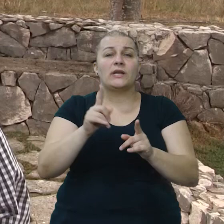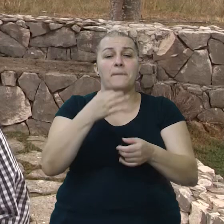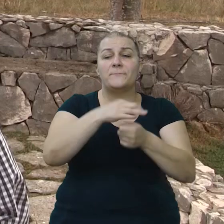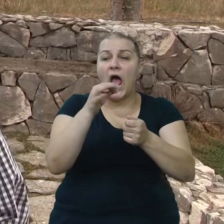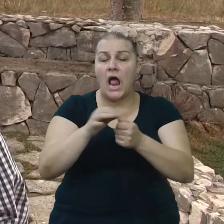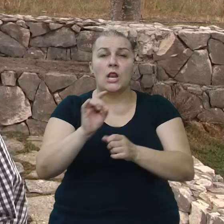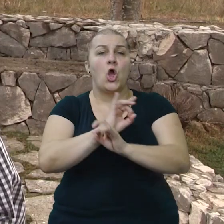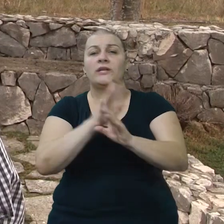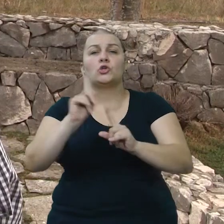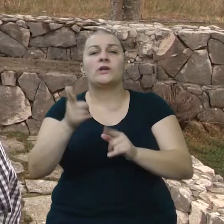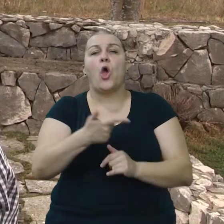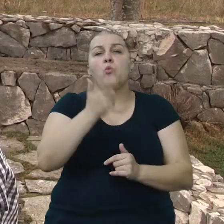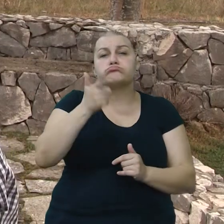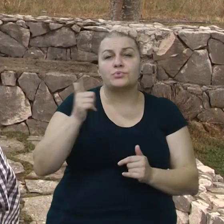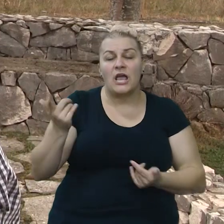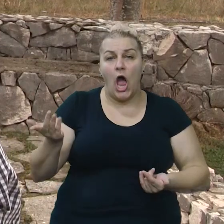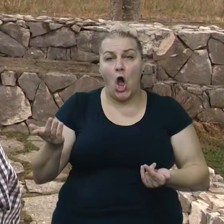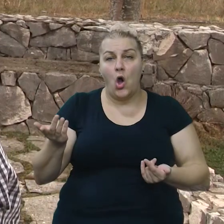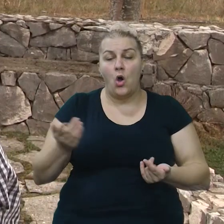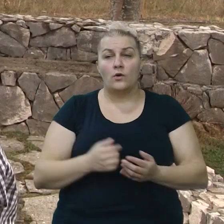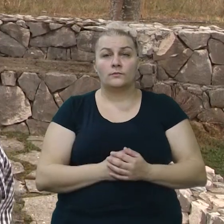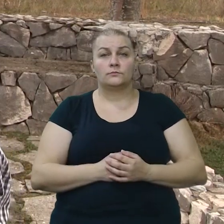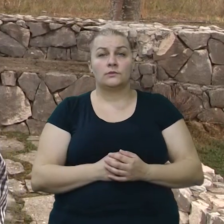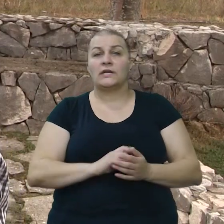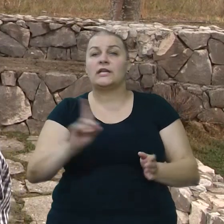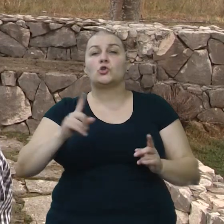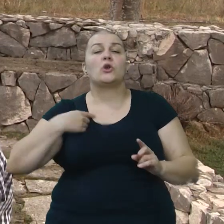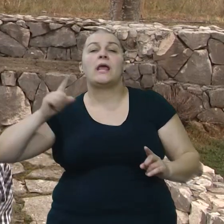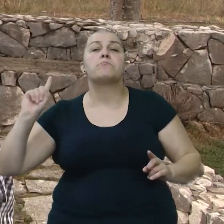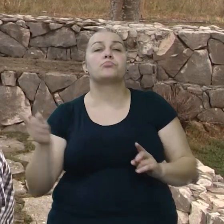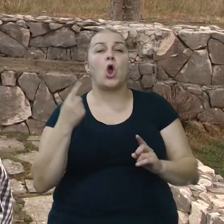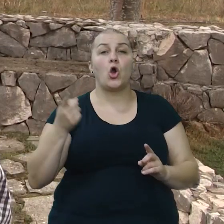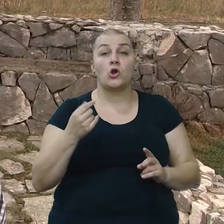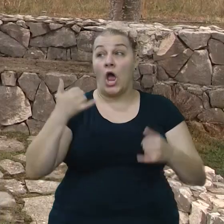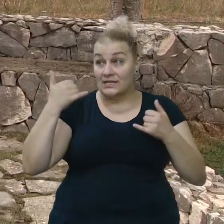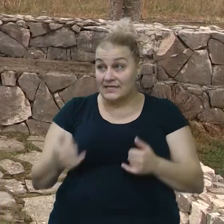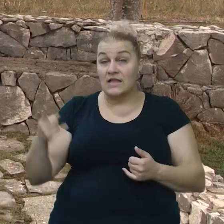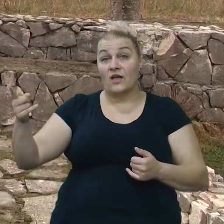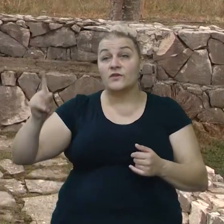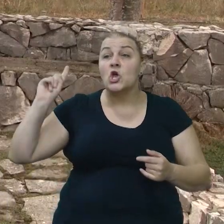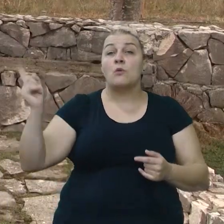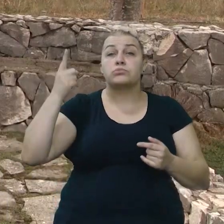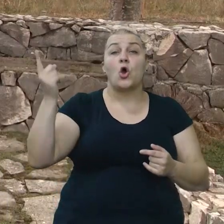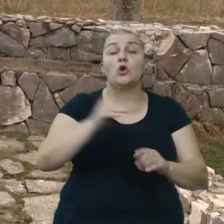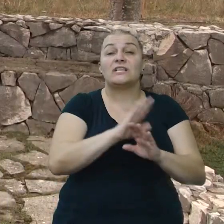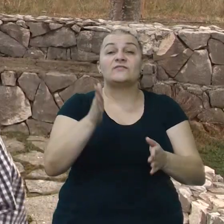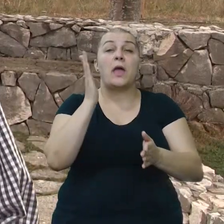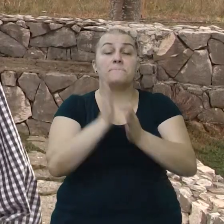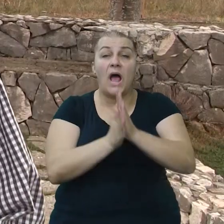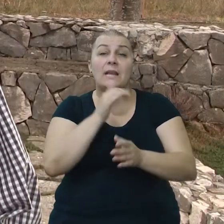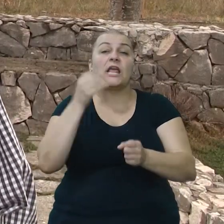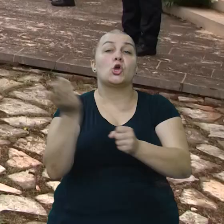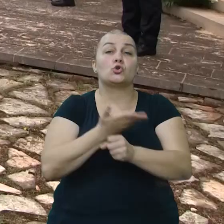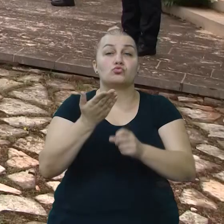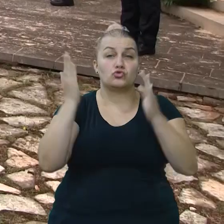i niti je ko, kaže, progonio sve. A vi sada, kaže, gunite sve i palite i rušite